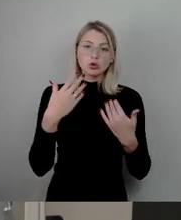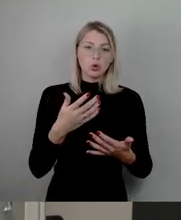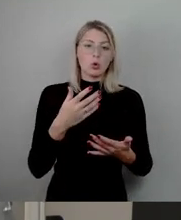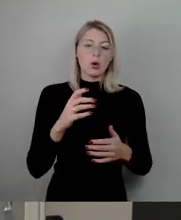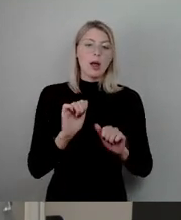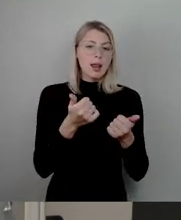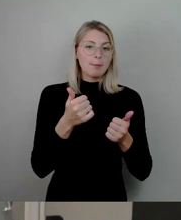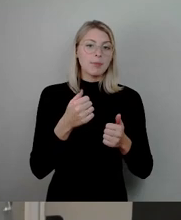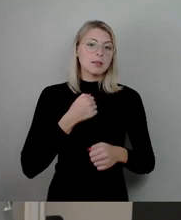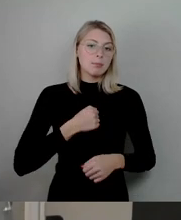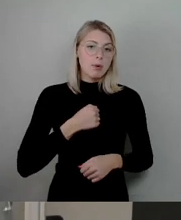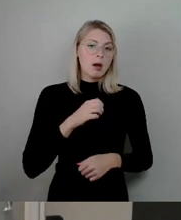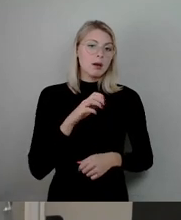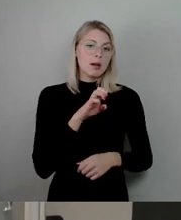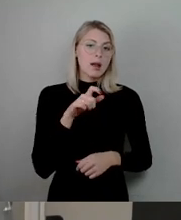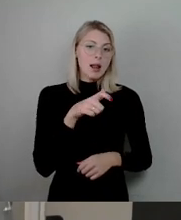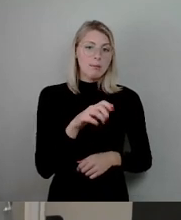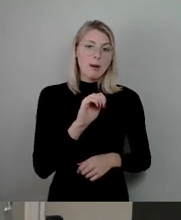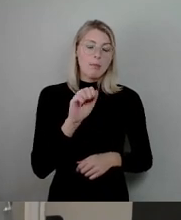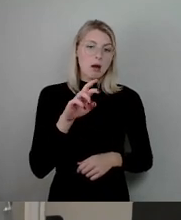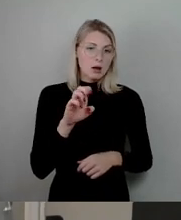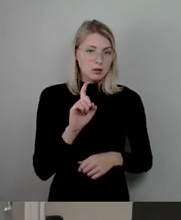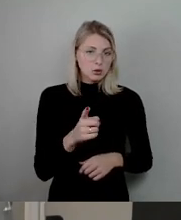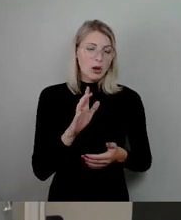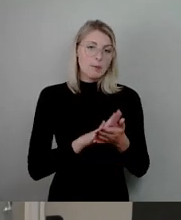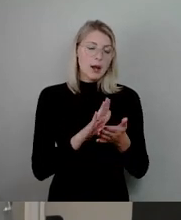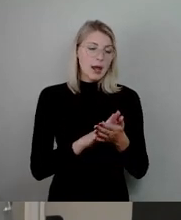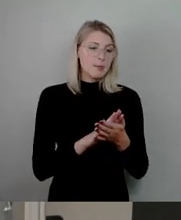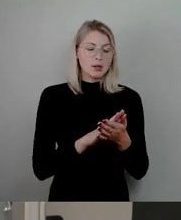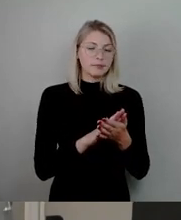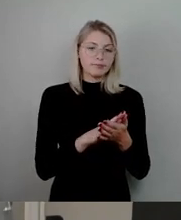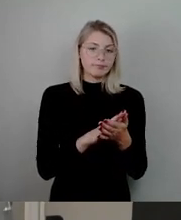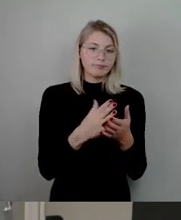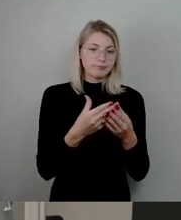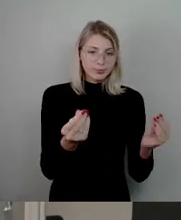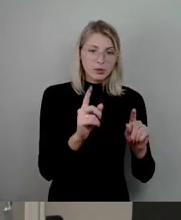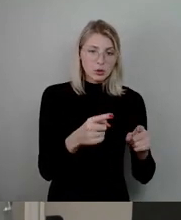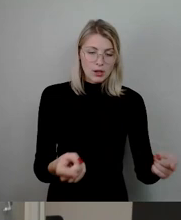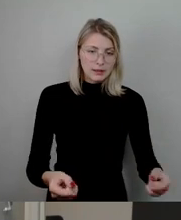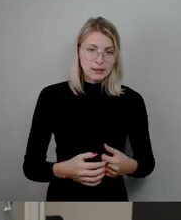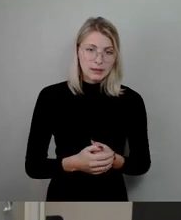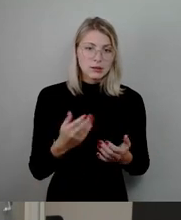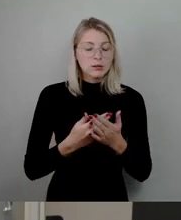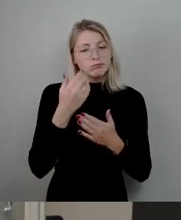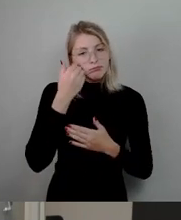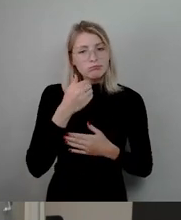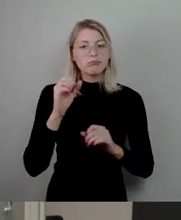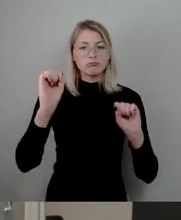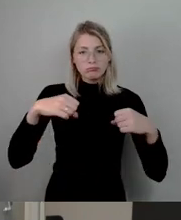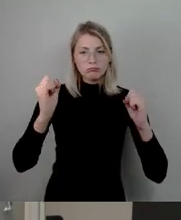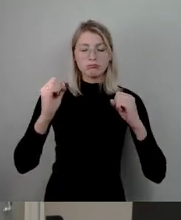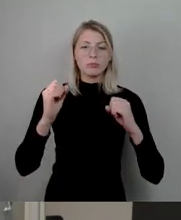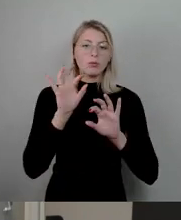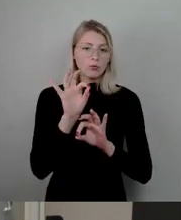Mare erhalten bleibt, dass wir dieses Bad nicht verlieren. Und deshalb bitte ich Sie hier und heute um Zustimmung zu diesem